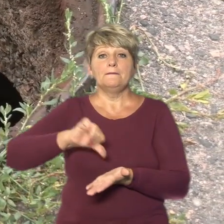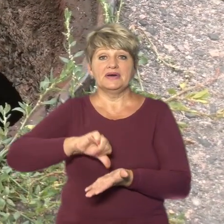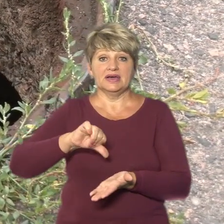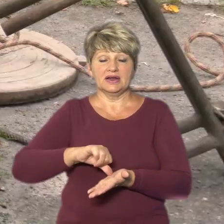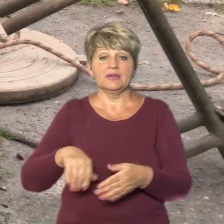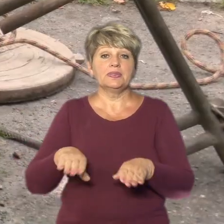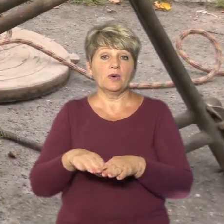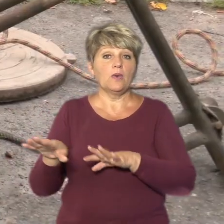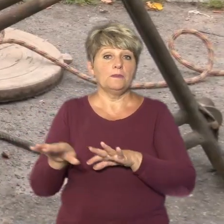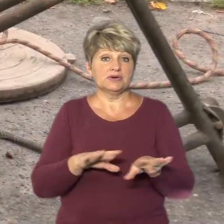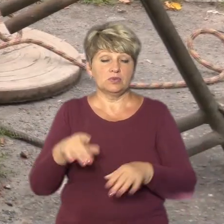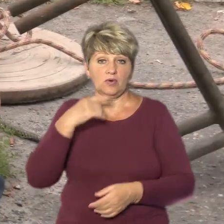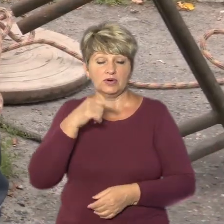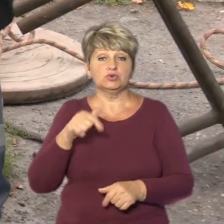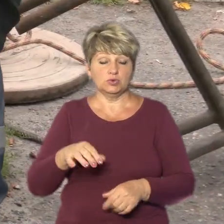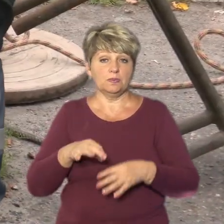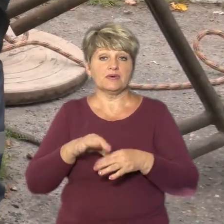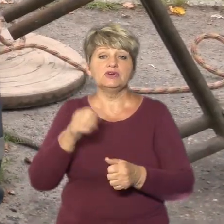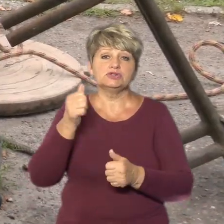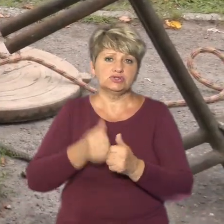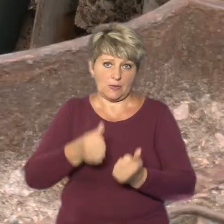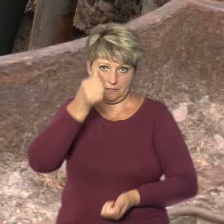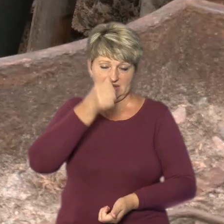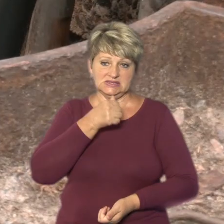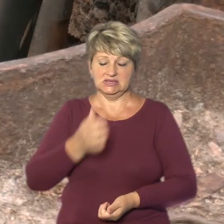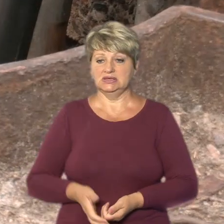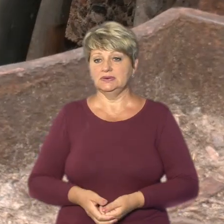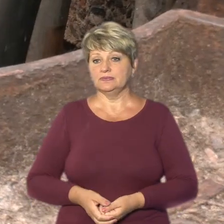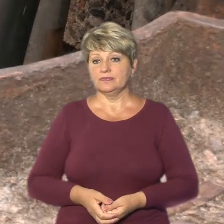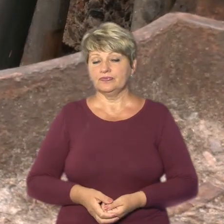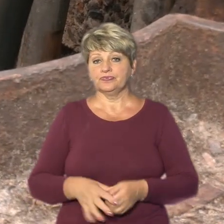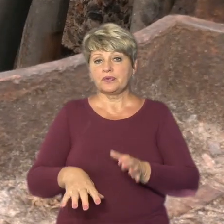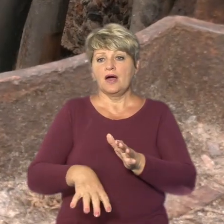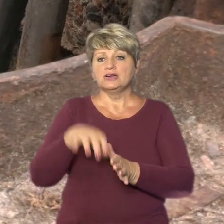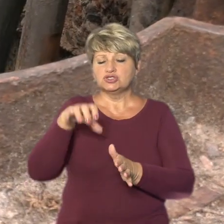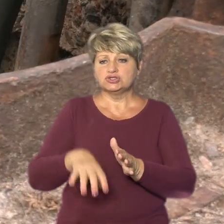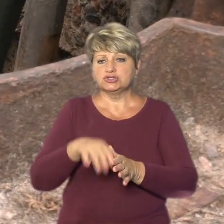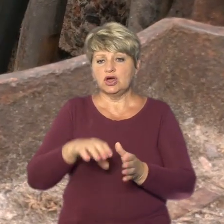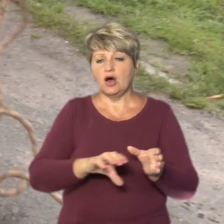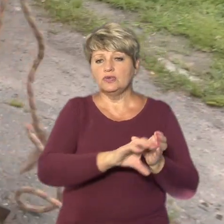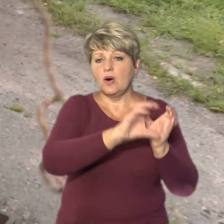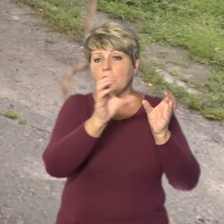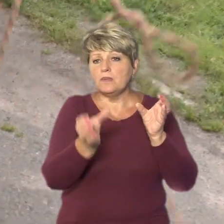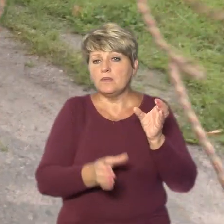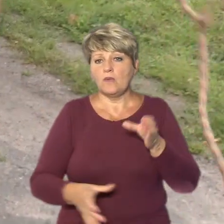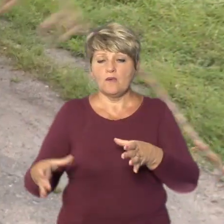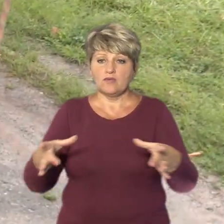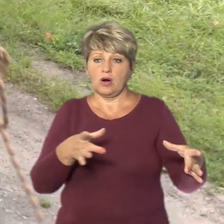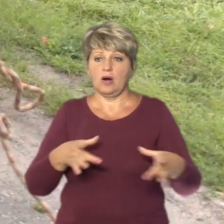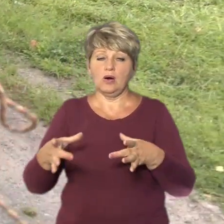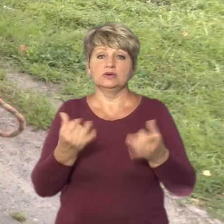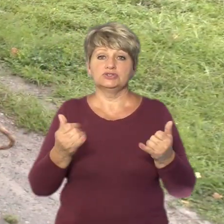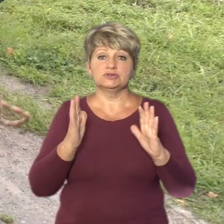Таку процедуру, говорить, тут проводять щомісяця. Шлани відкачки вставляємо у колоджі. Зараз будемо мити і